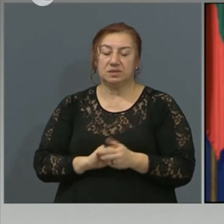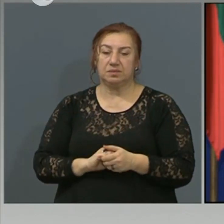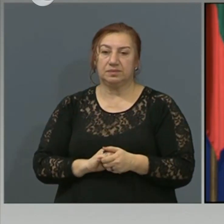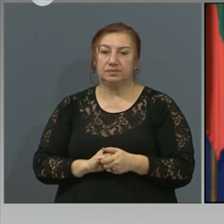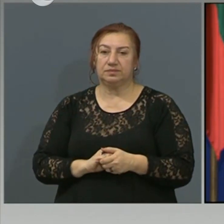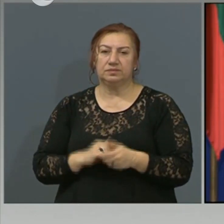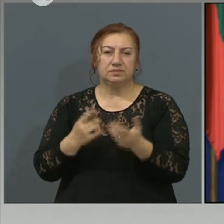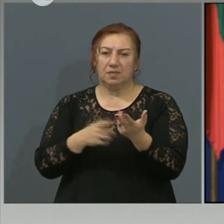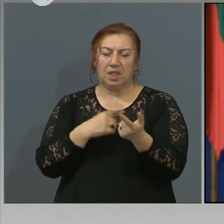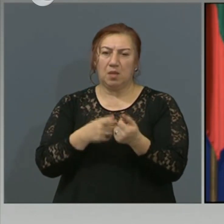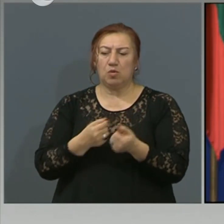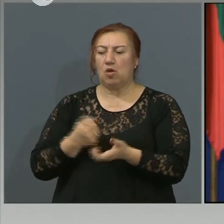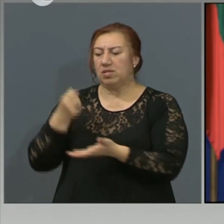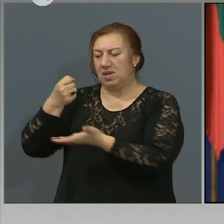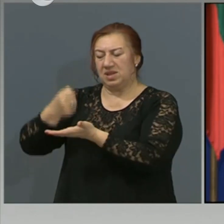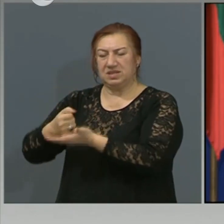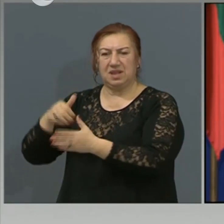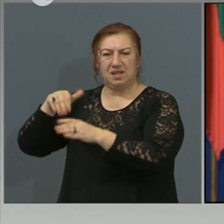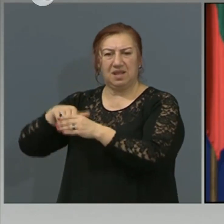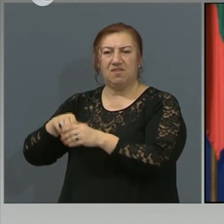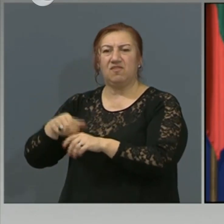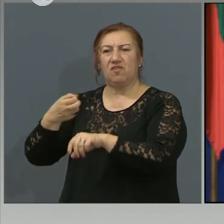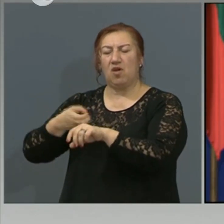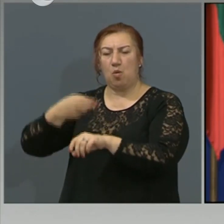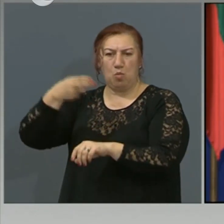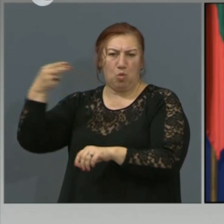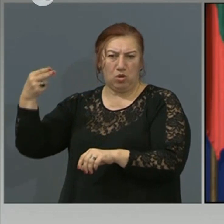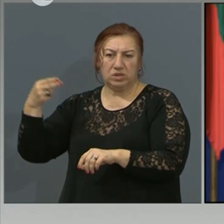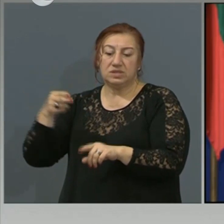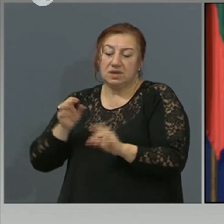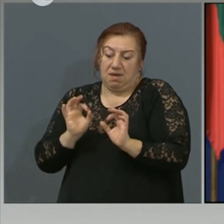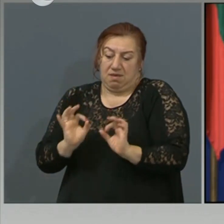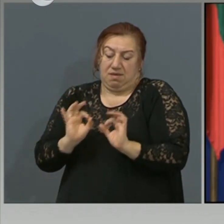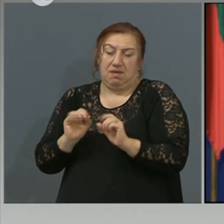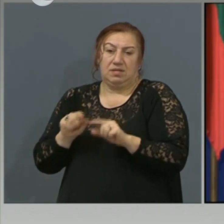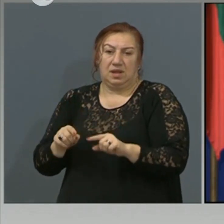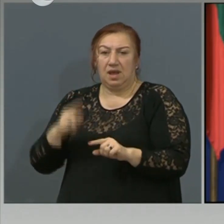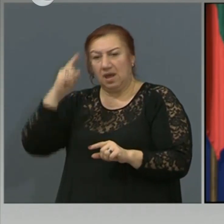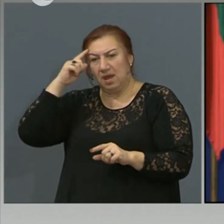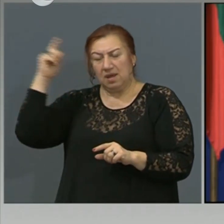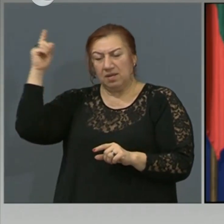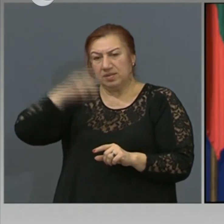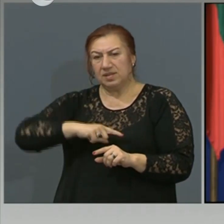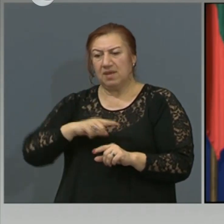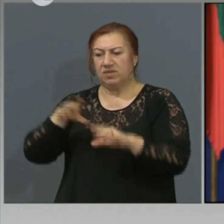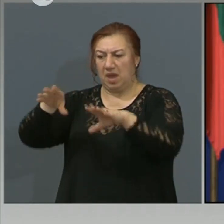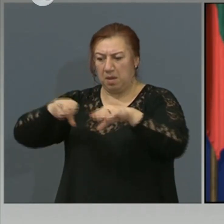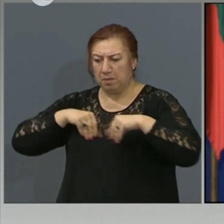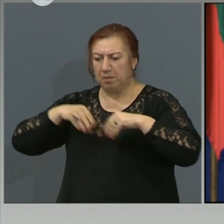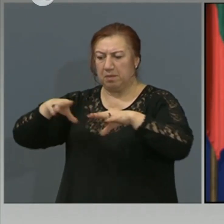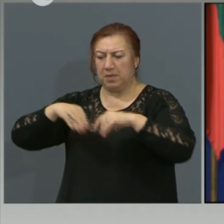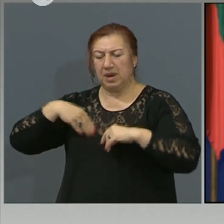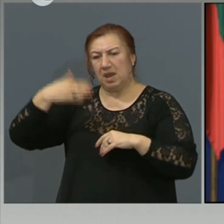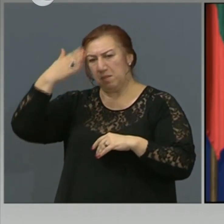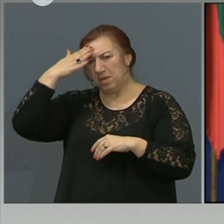Броя на хоспитализациите е такъв в България, дневните хоспитализации, което не е